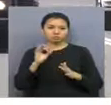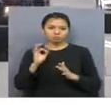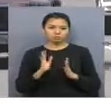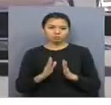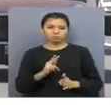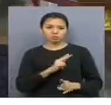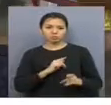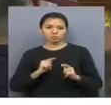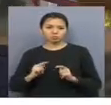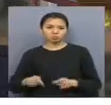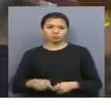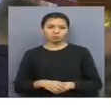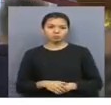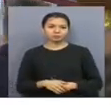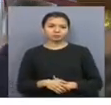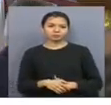жұмысқа тұрған.